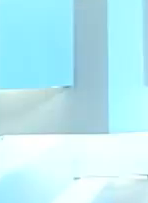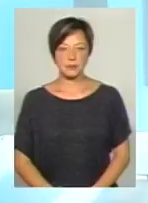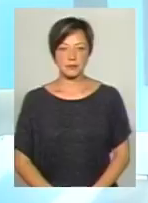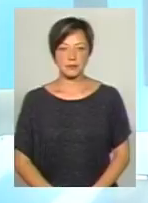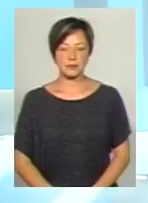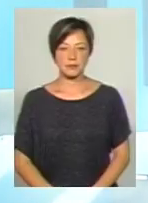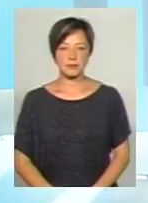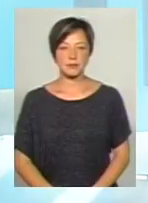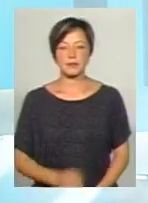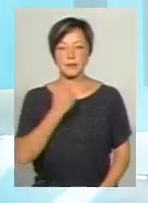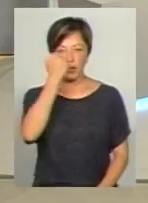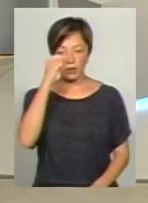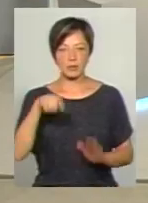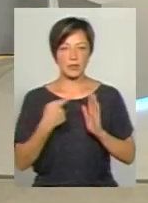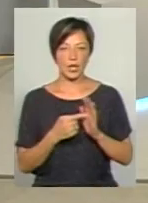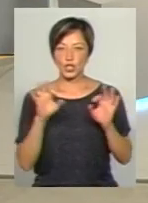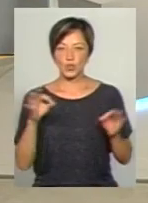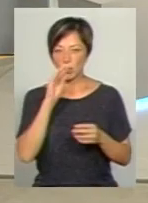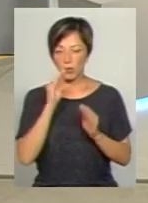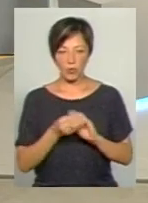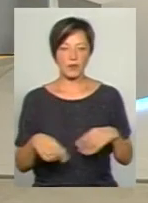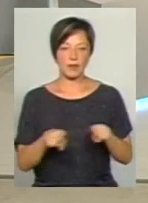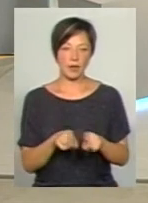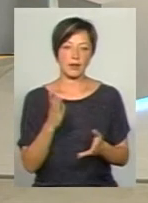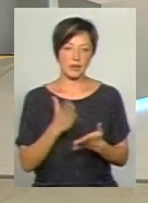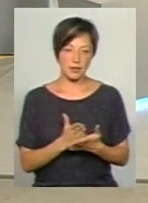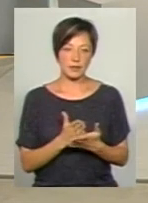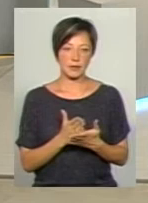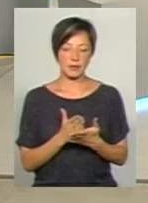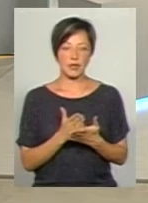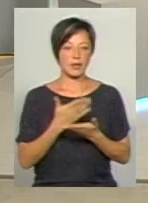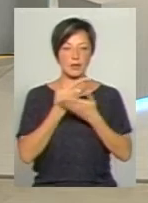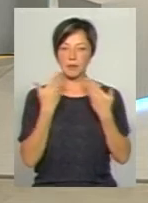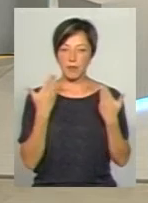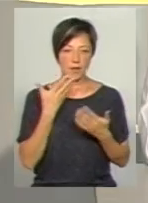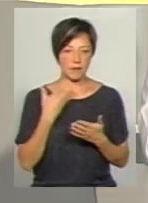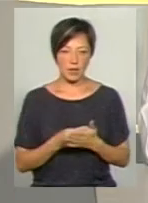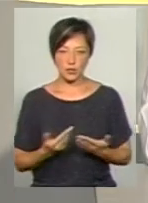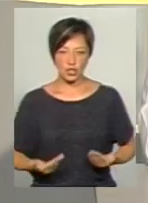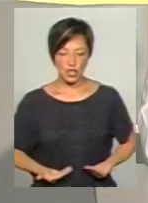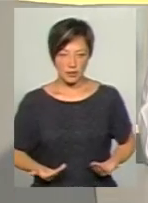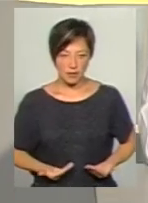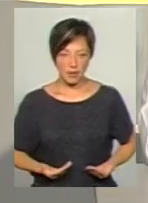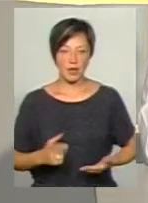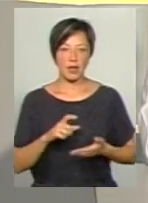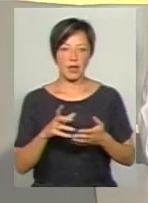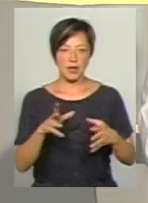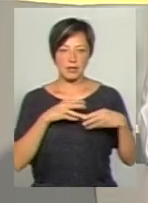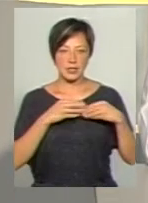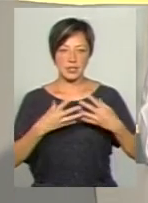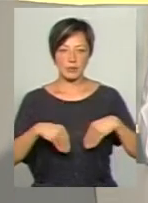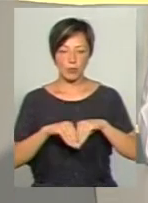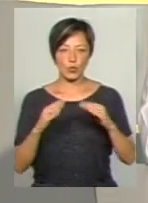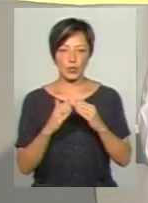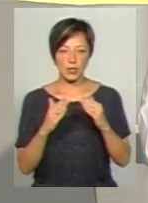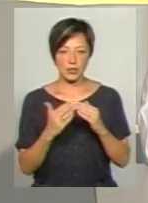За запитання я нічого не приховував, дійсно це є так. Не маю власного житла, але живу своєю родиною в